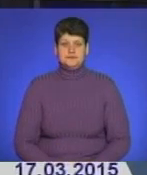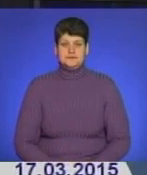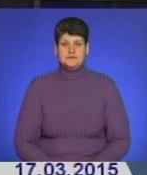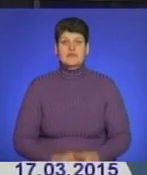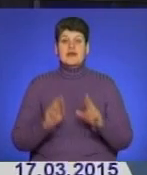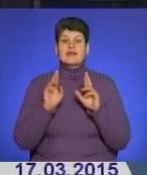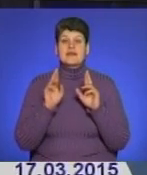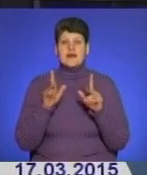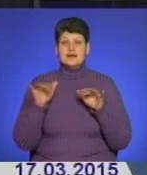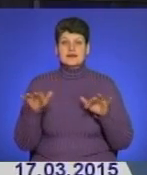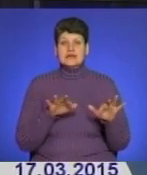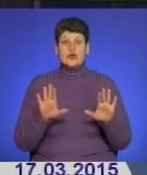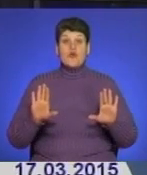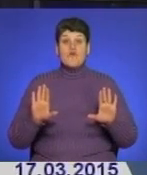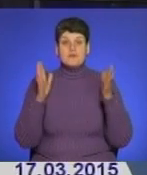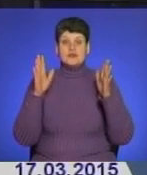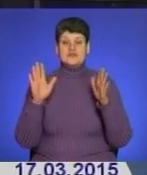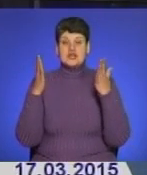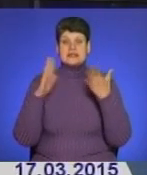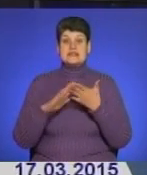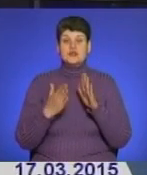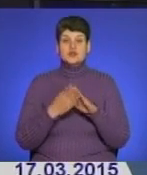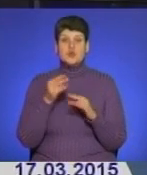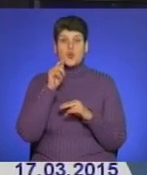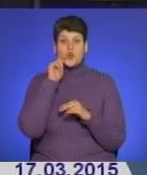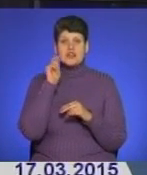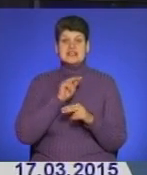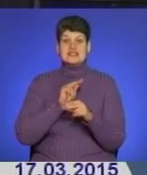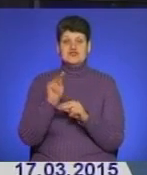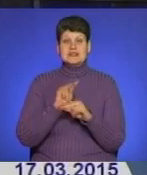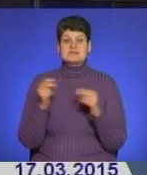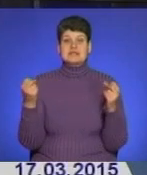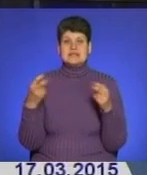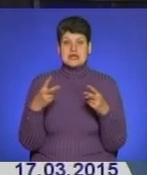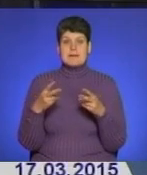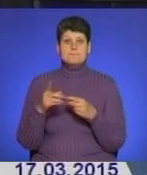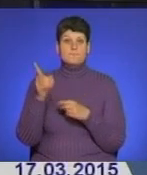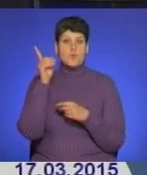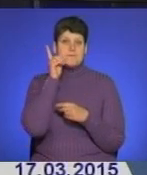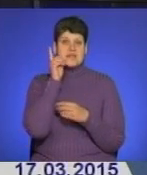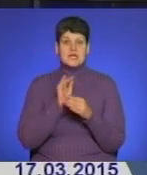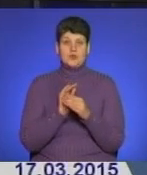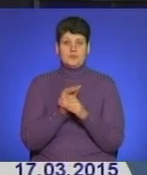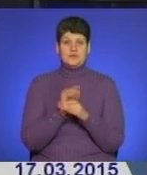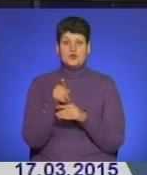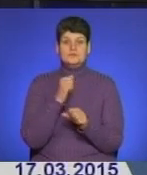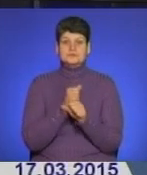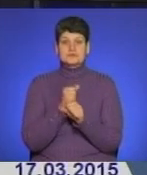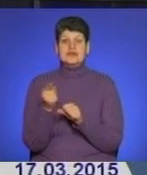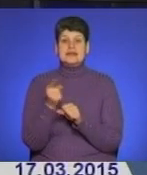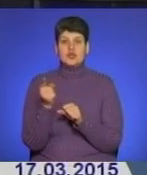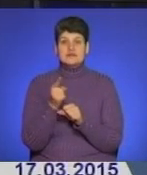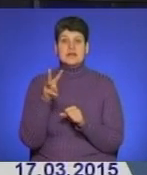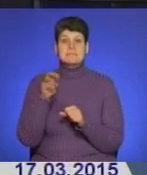Як діяти у випадку надзвичайних ситуацій, українців навчатимуть через спеціалізований мобільний додаток. Його розробив Тернопільський